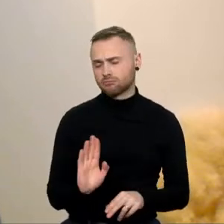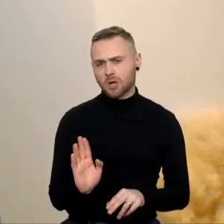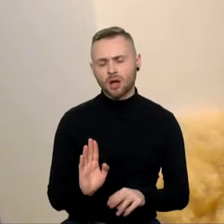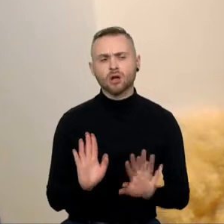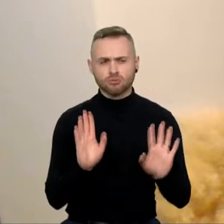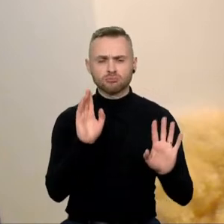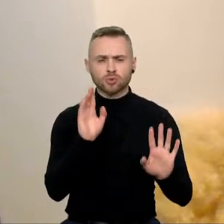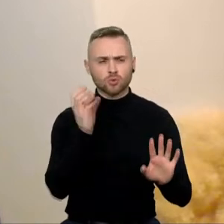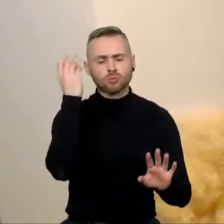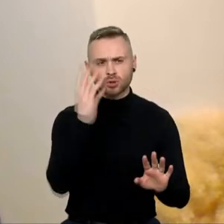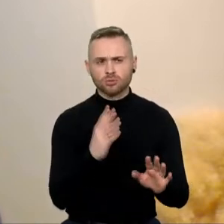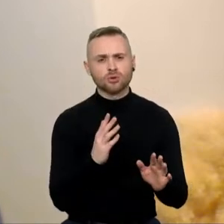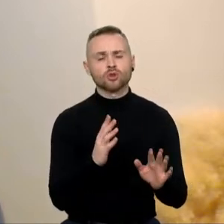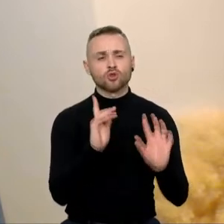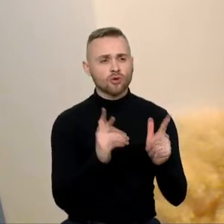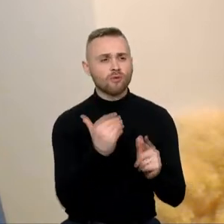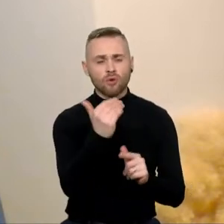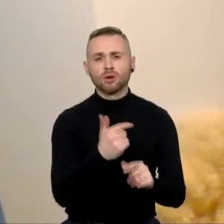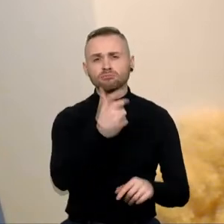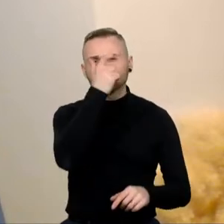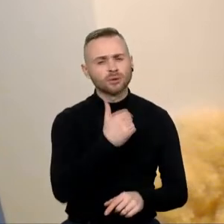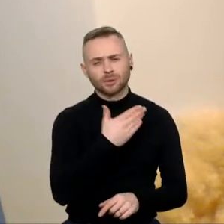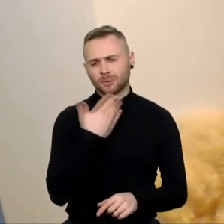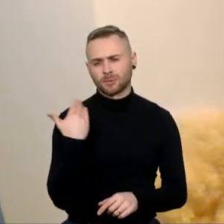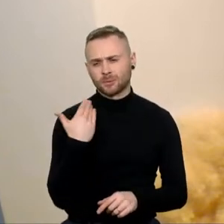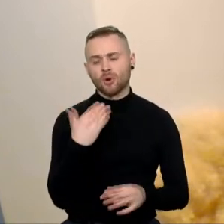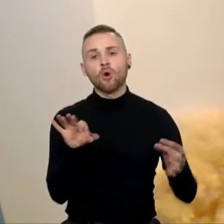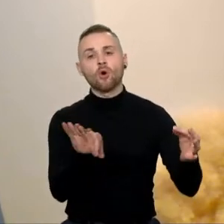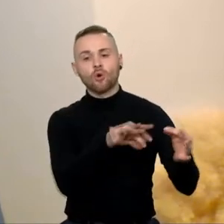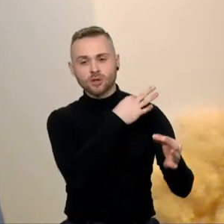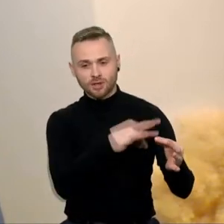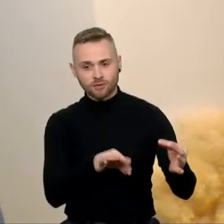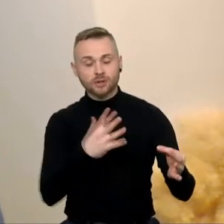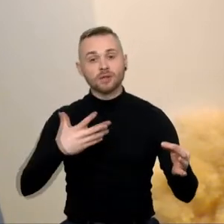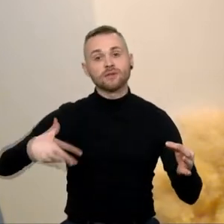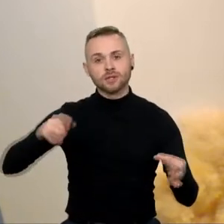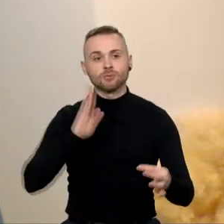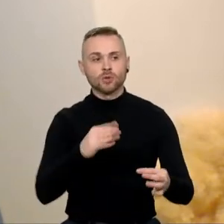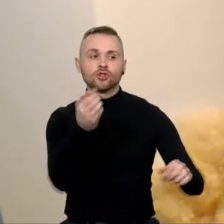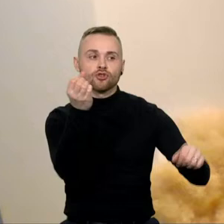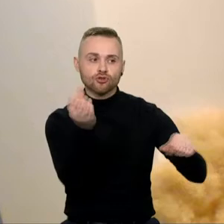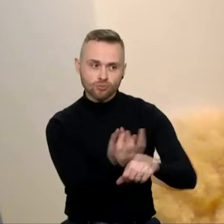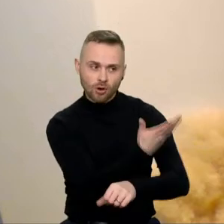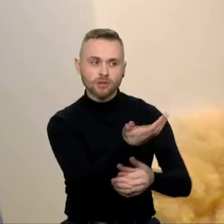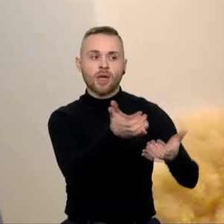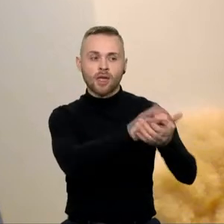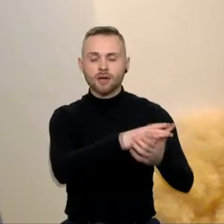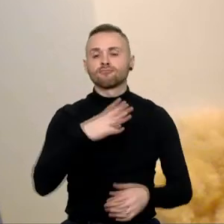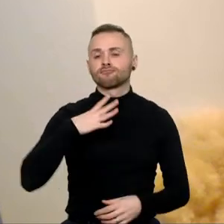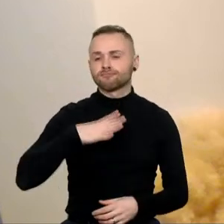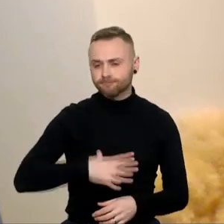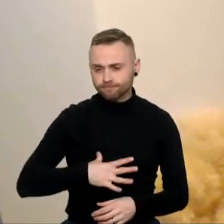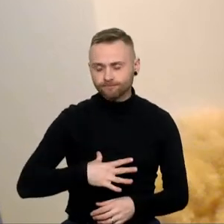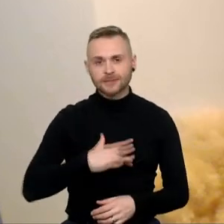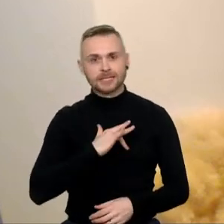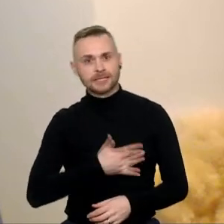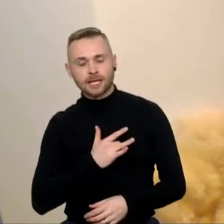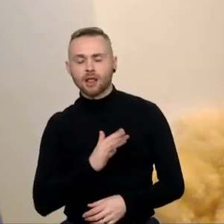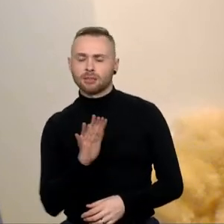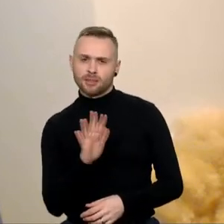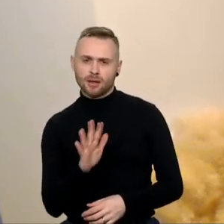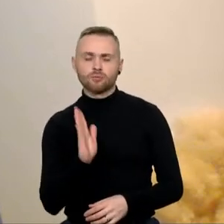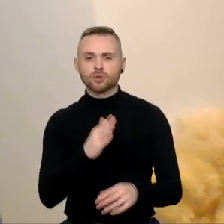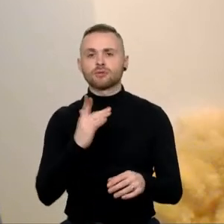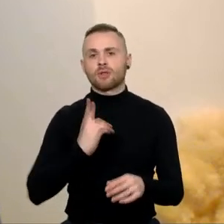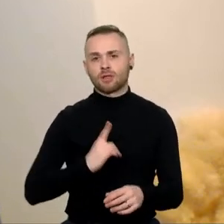visuomenę, kad, matyt, su konservatoriaus išmoksime labai daug kantrybės, nepanikuoti, sulaukti. Aš manau,